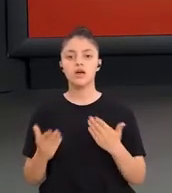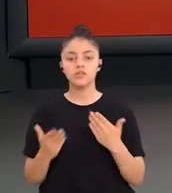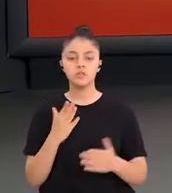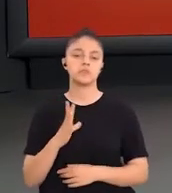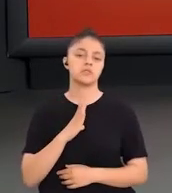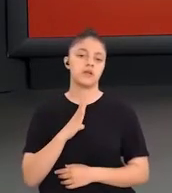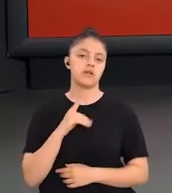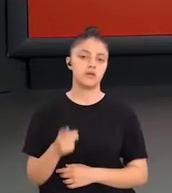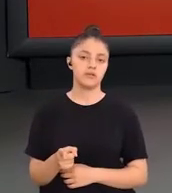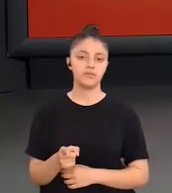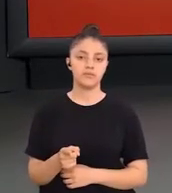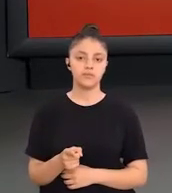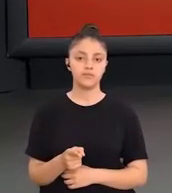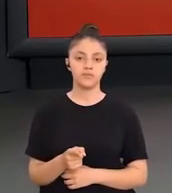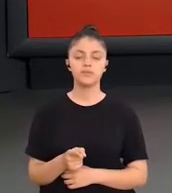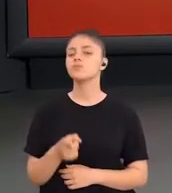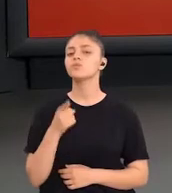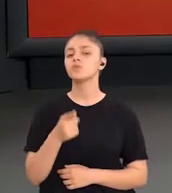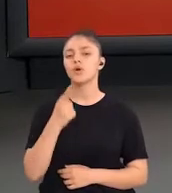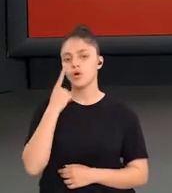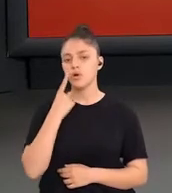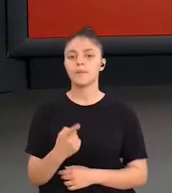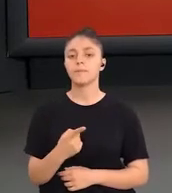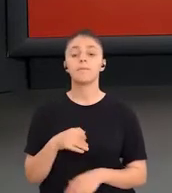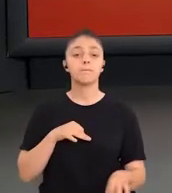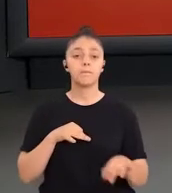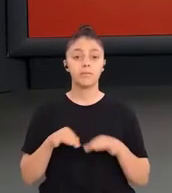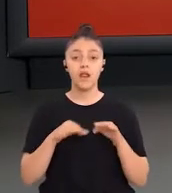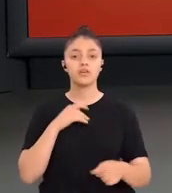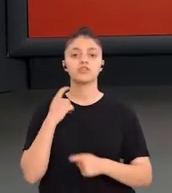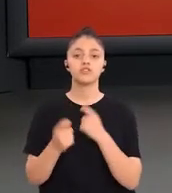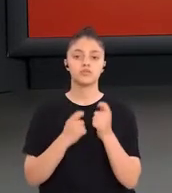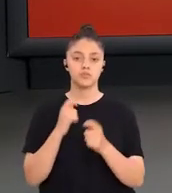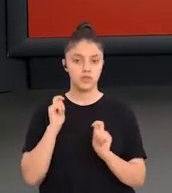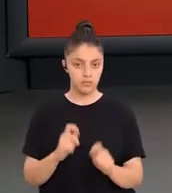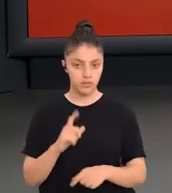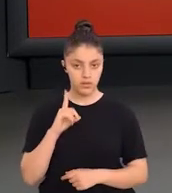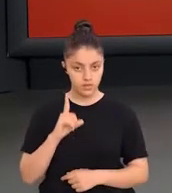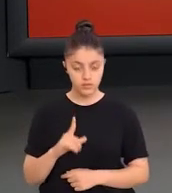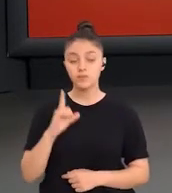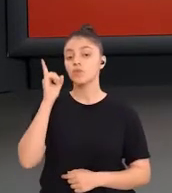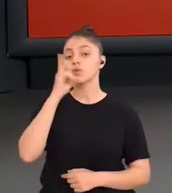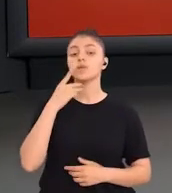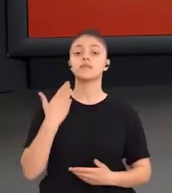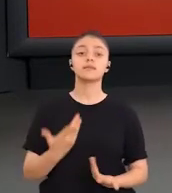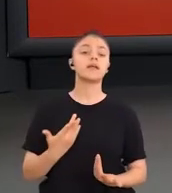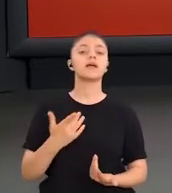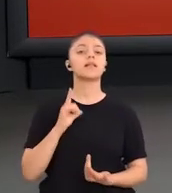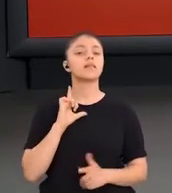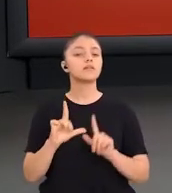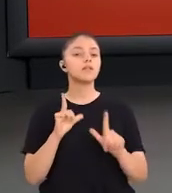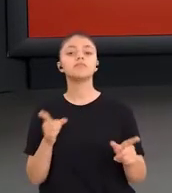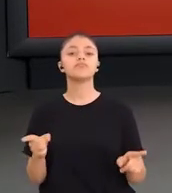karşılaştırmasını yaparız. Bunun için planlama yapılması ve dolayısıyla gereksinimlerin